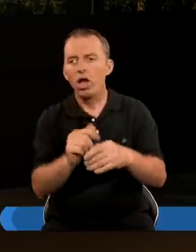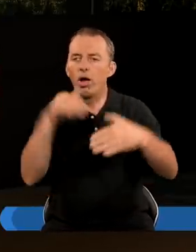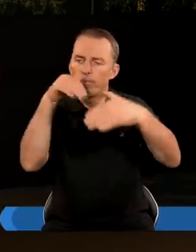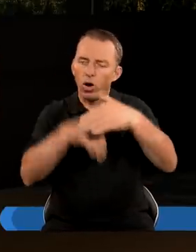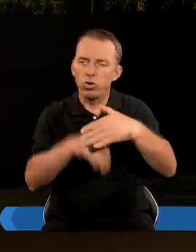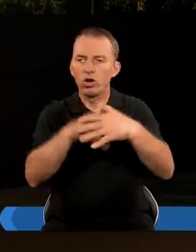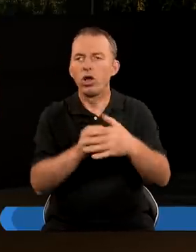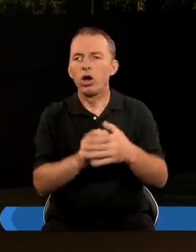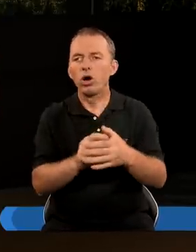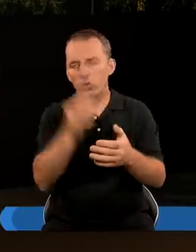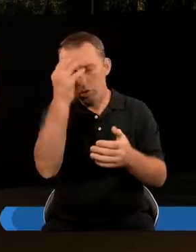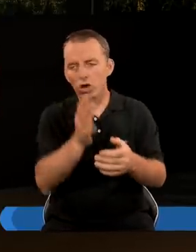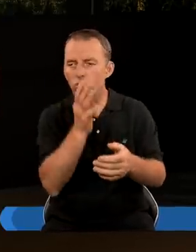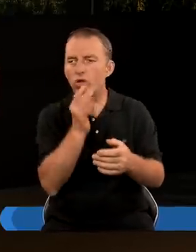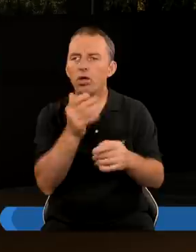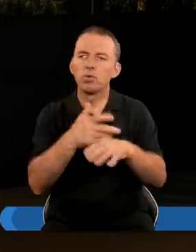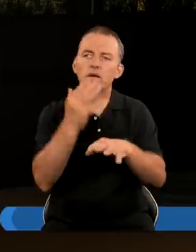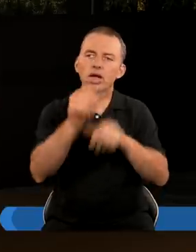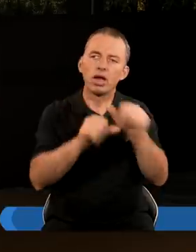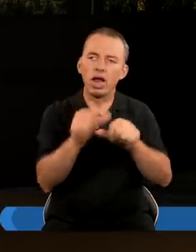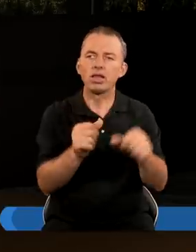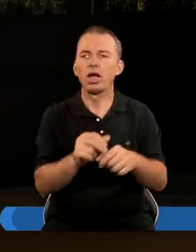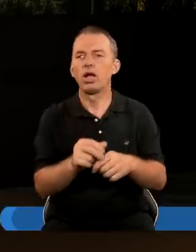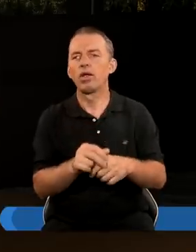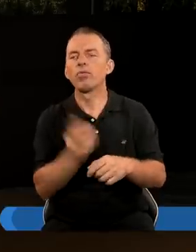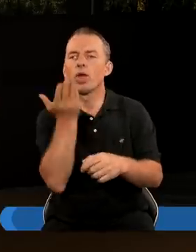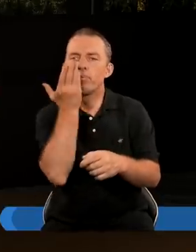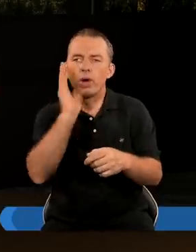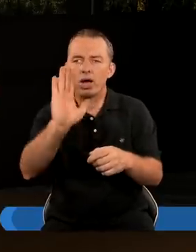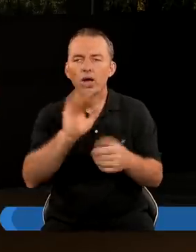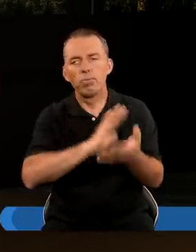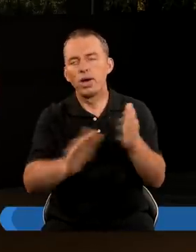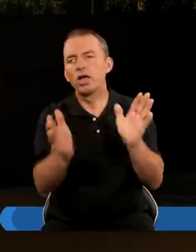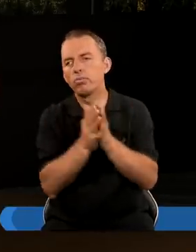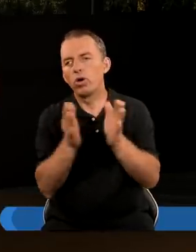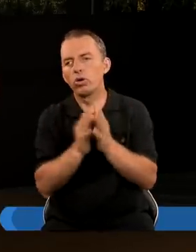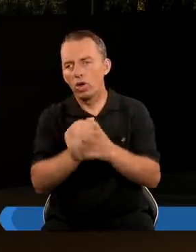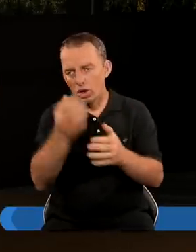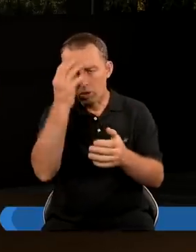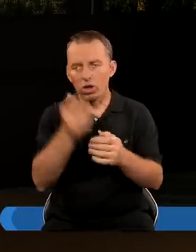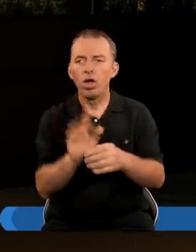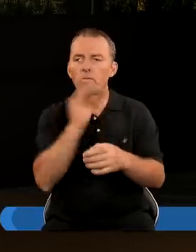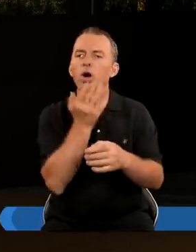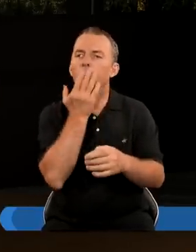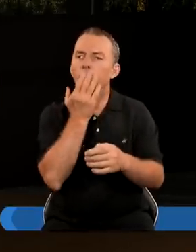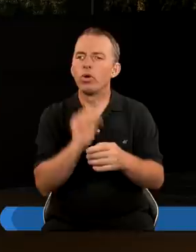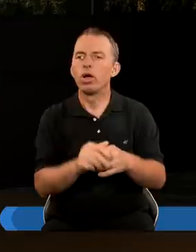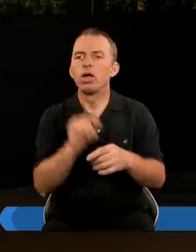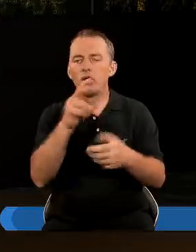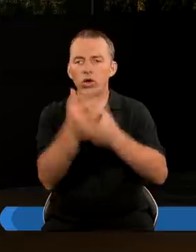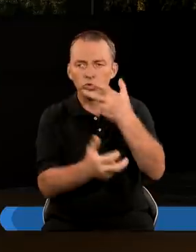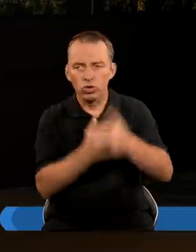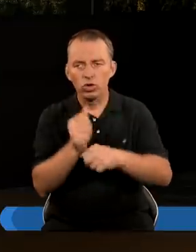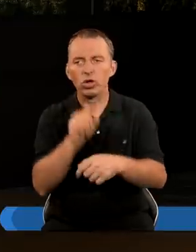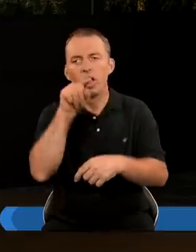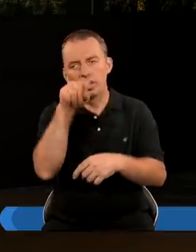Południowego Królestwa Judy 55 lat i był jednym z najbardziej bezbożnych królów I Bóg mówił, że za